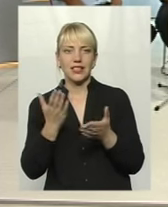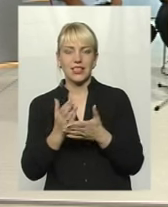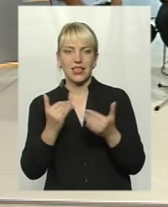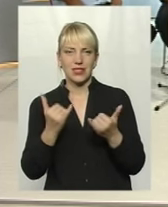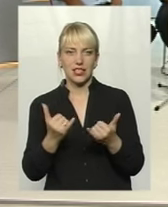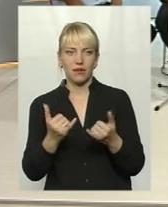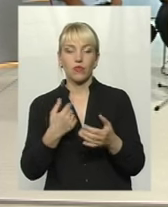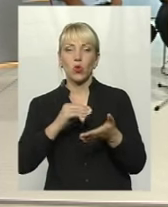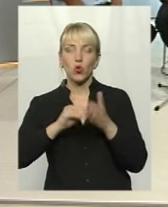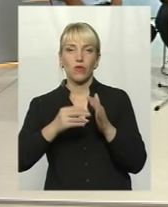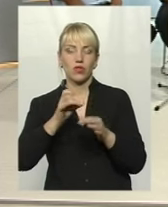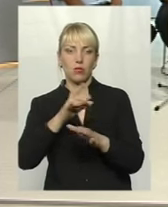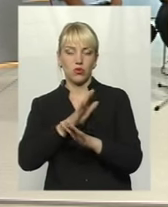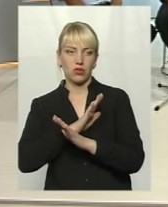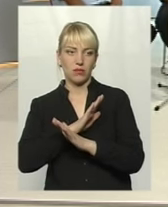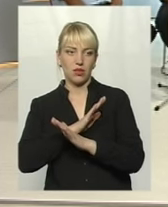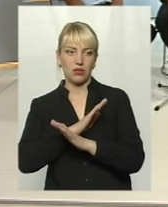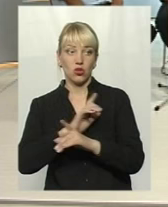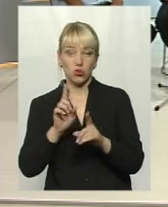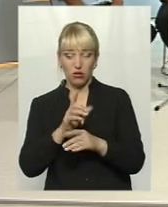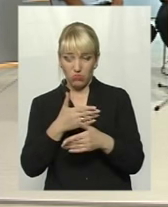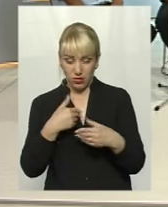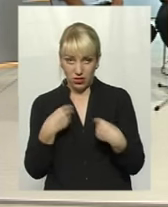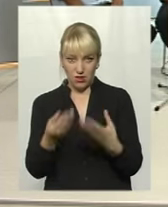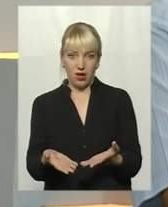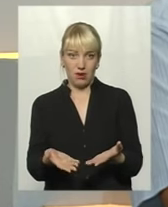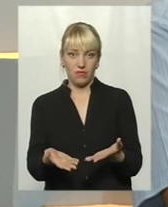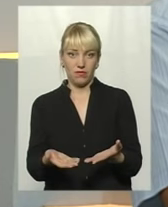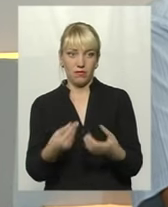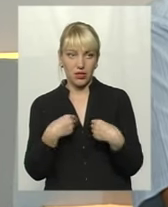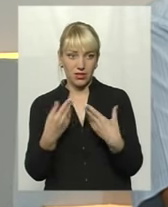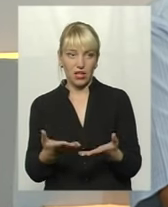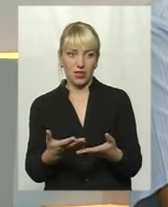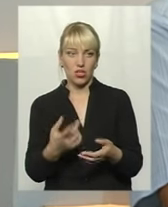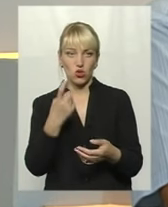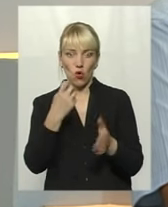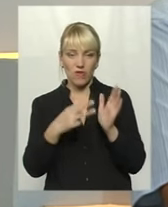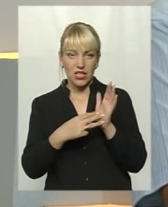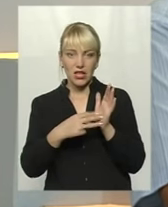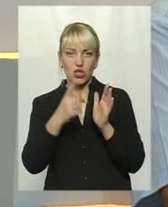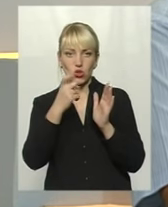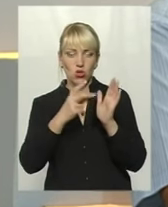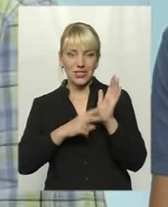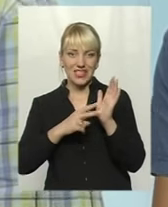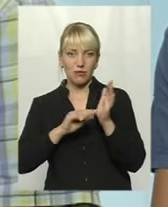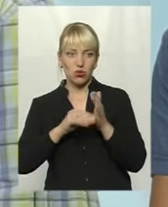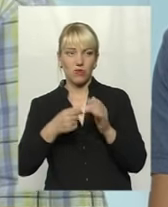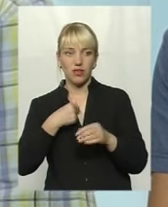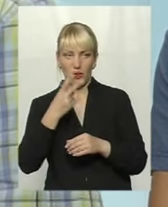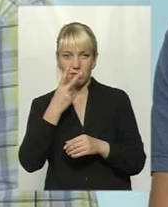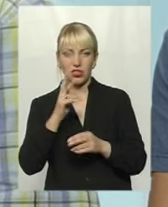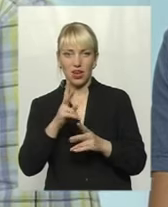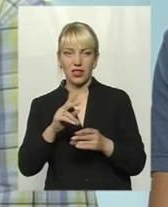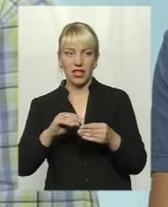Довідка про смерть. Що? Я бачу, видається ця довідка. Я бачу, як